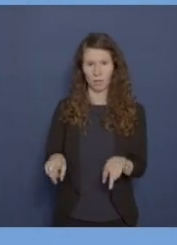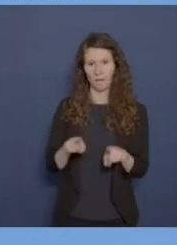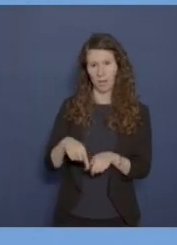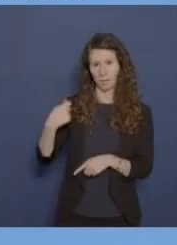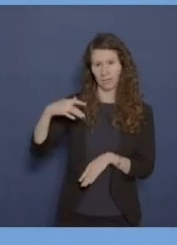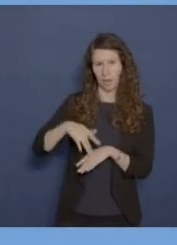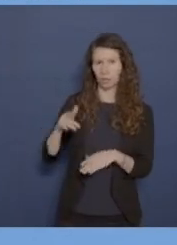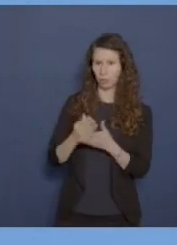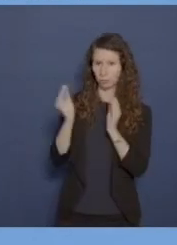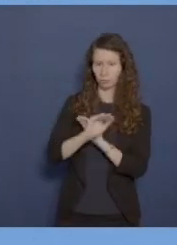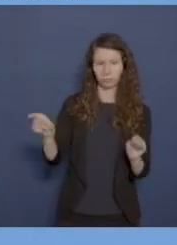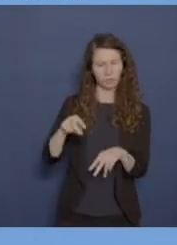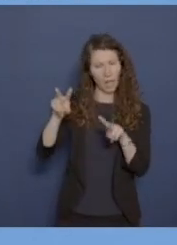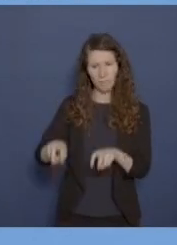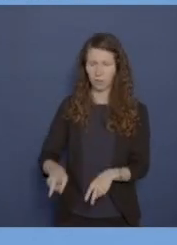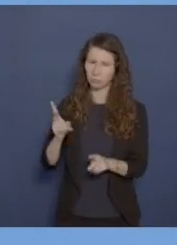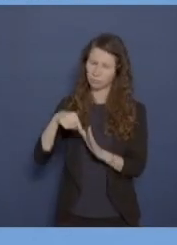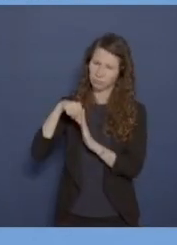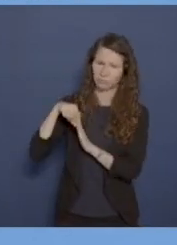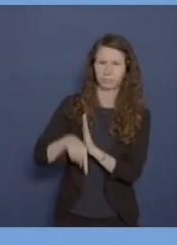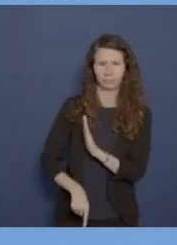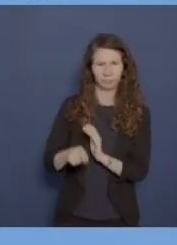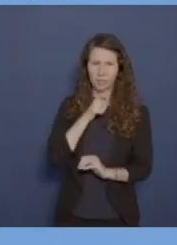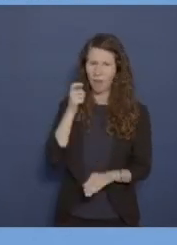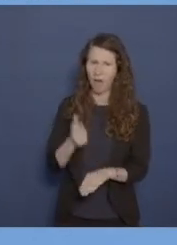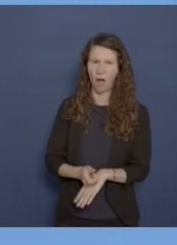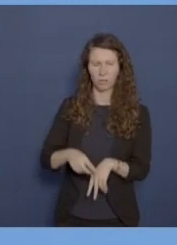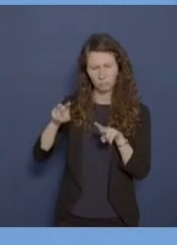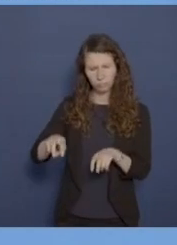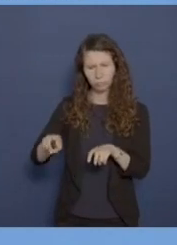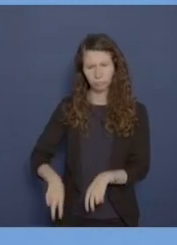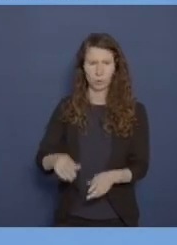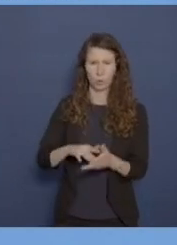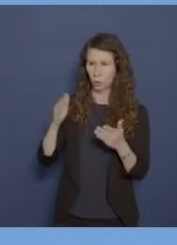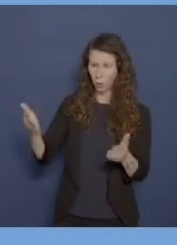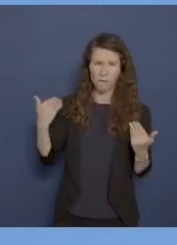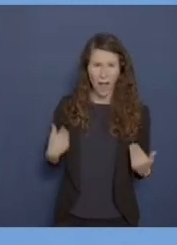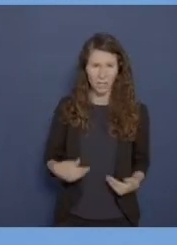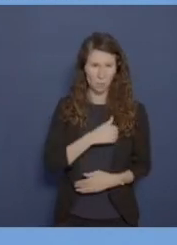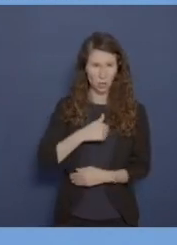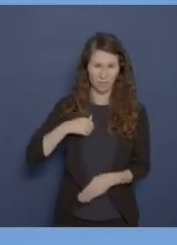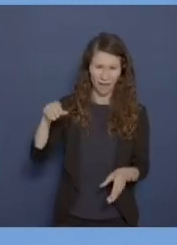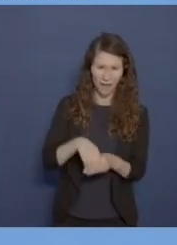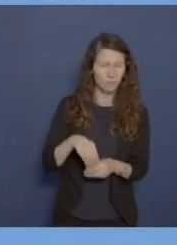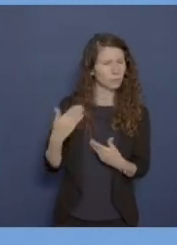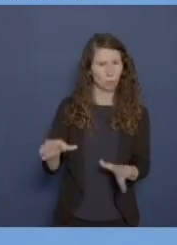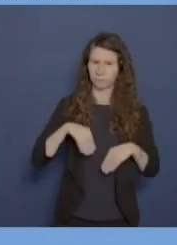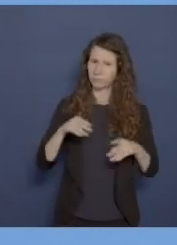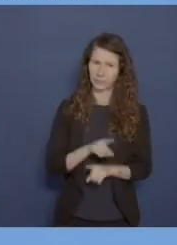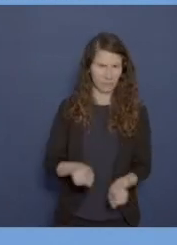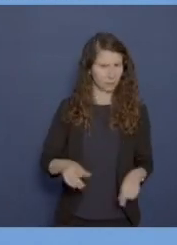auch angekündigt wird, mit aller Härte und Entschiedenheit durchgeführt werden, weil so ein Verhalten in der Bundeswehr keinen Platz hat.